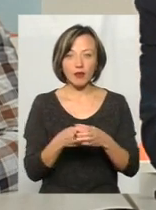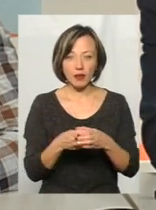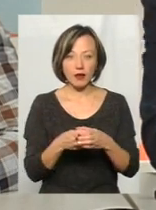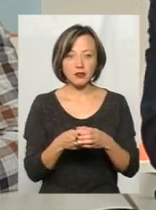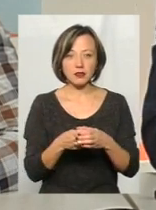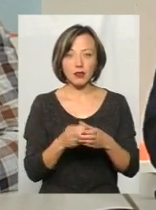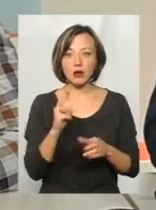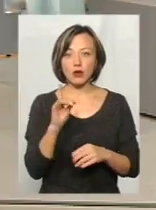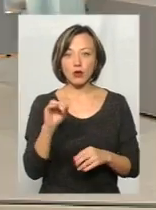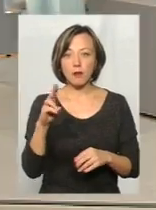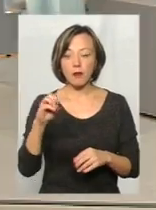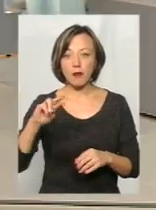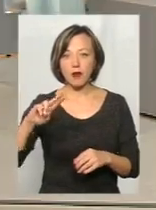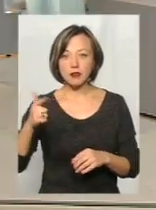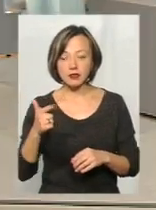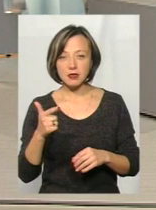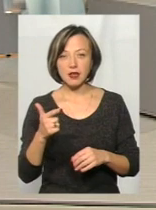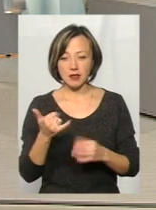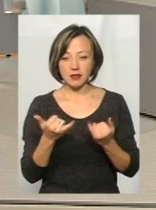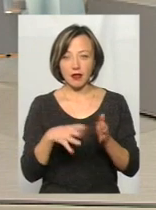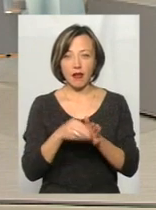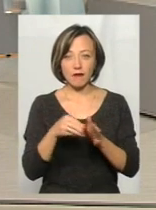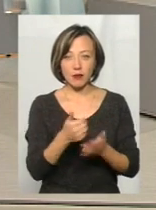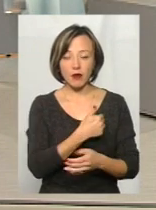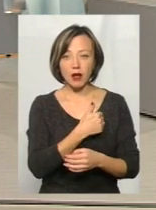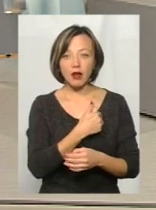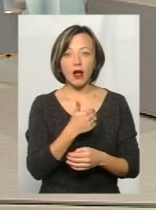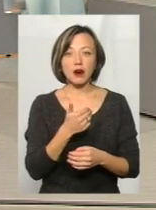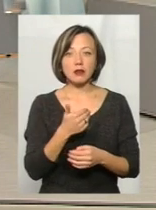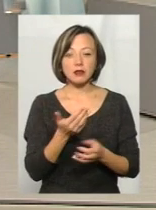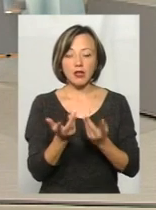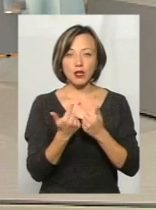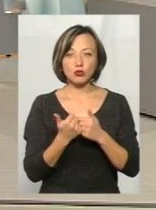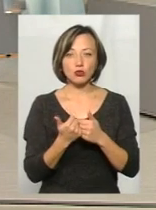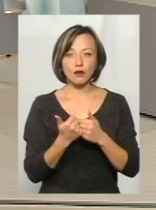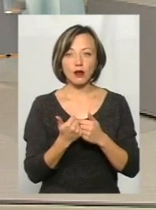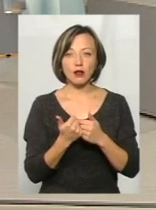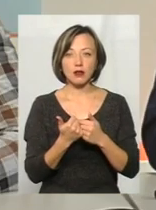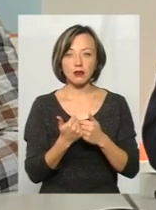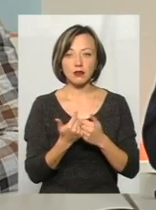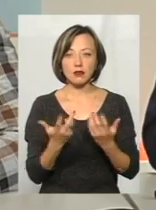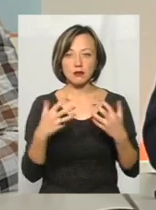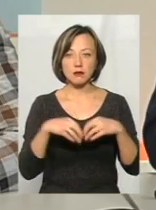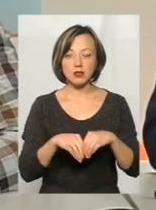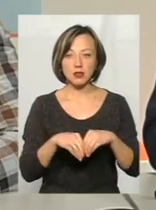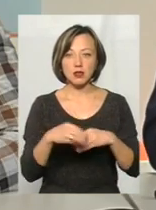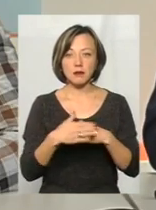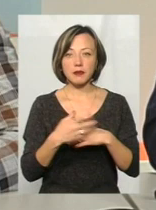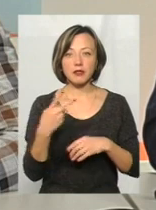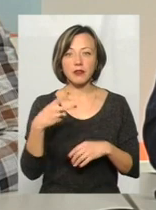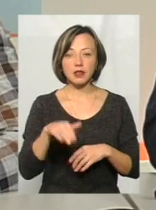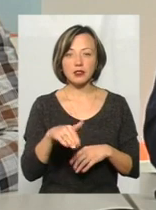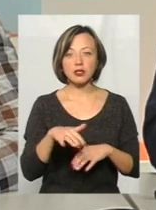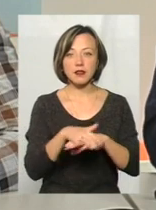Крупець і Полянь, яка йшла зараз на вибори, яка налічувала там, спільно в них виходило біля двох тисяч